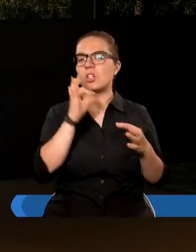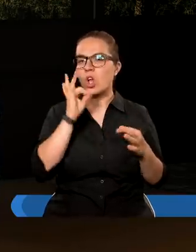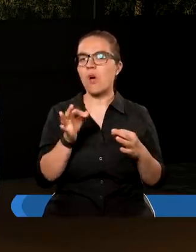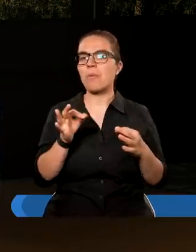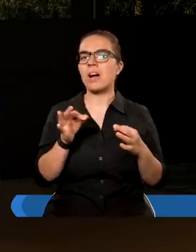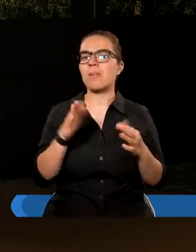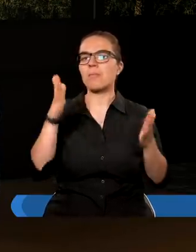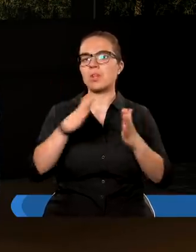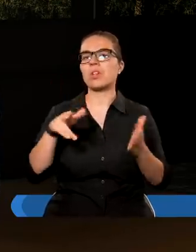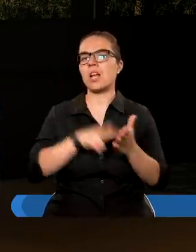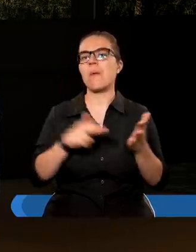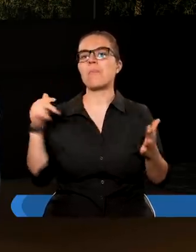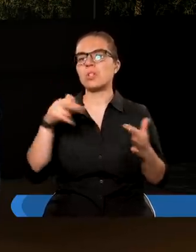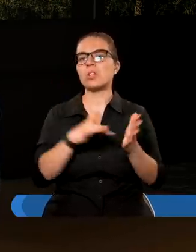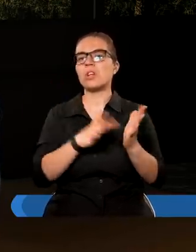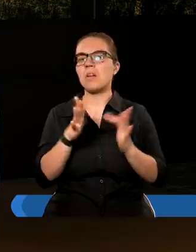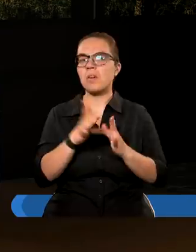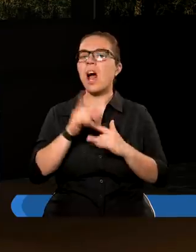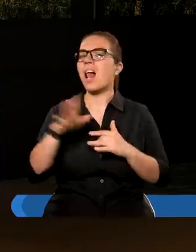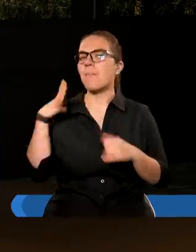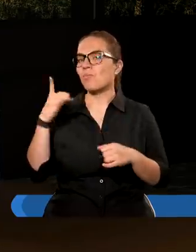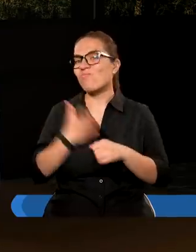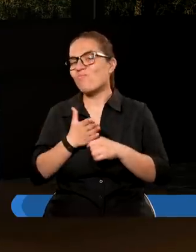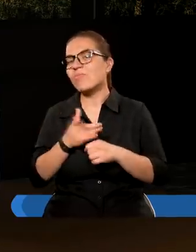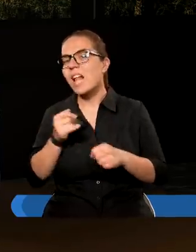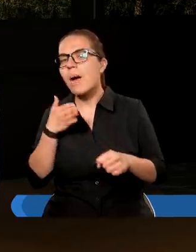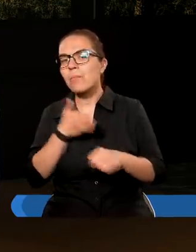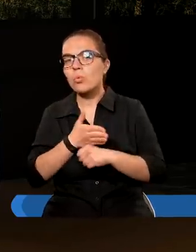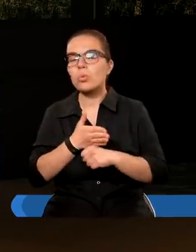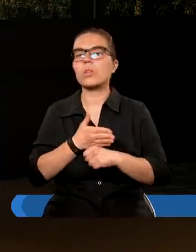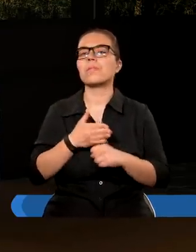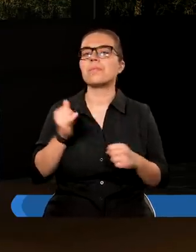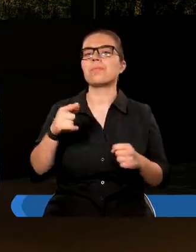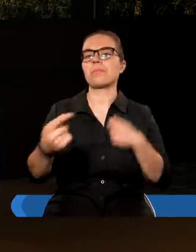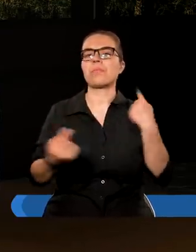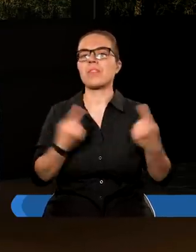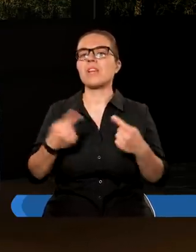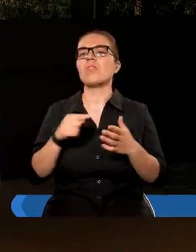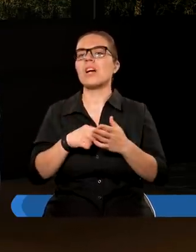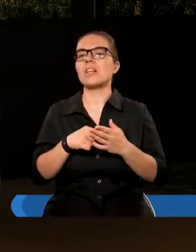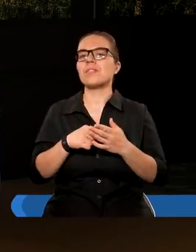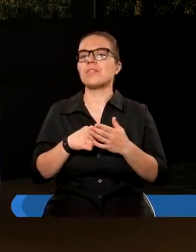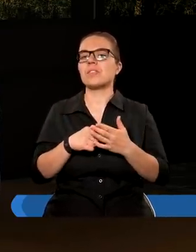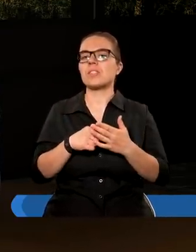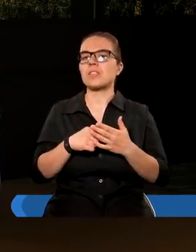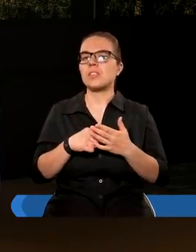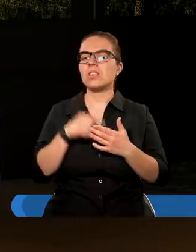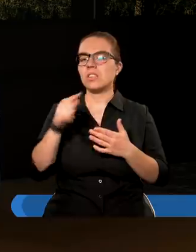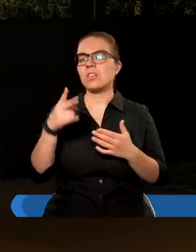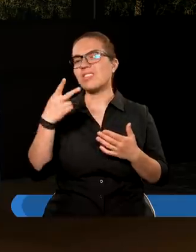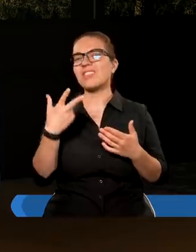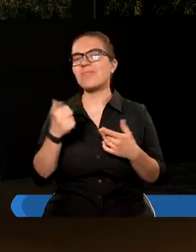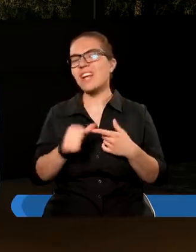pragnęły przygotować się na przyjście Chrystusa, ale niestety było już za późno i tak sobie myślę, że naprawdę sytuacja tych panien była nie do